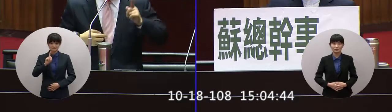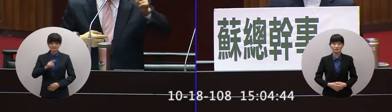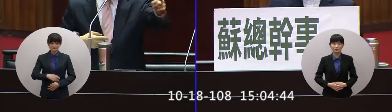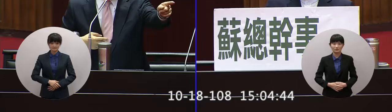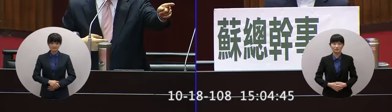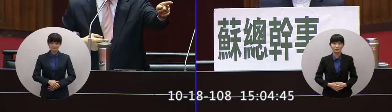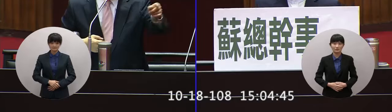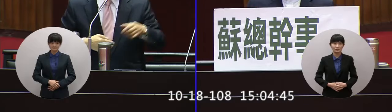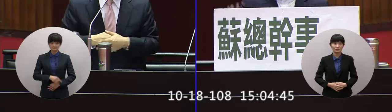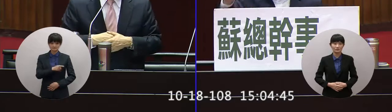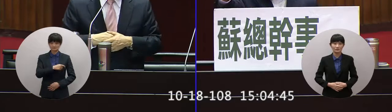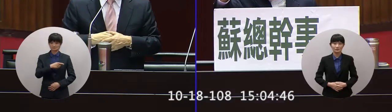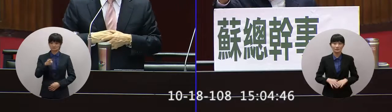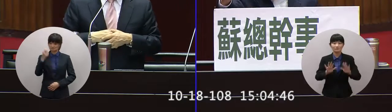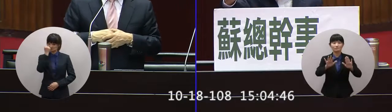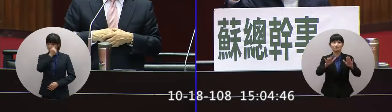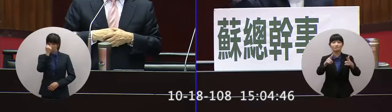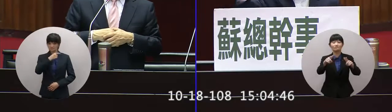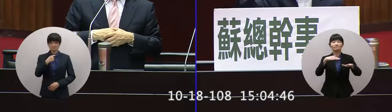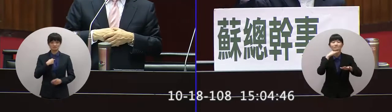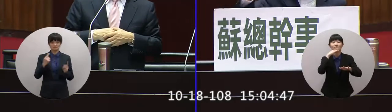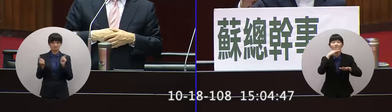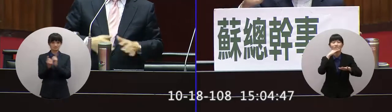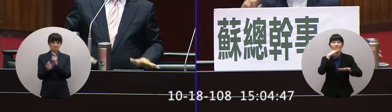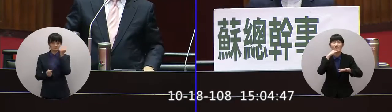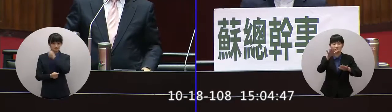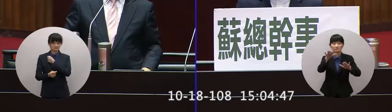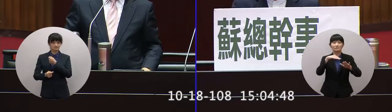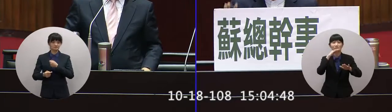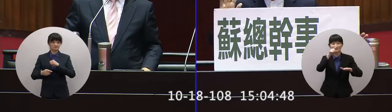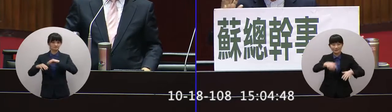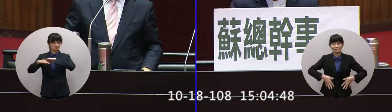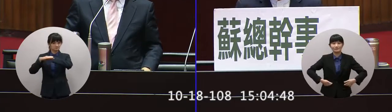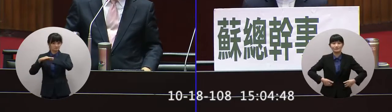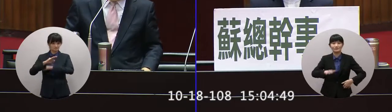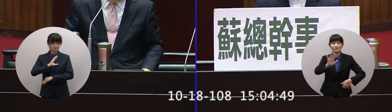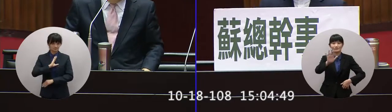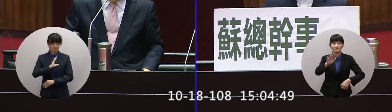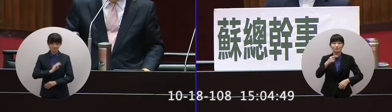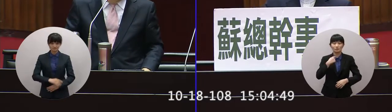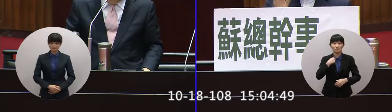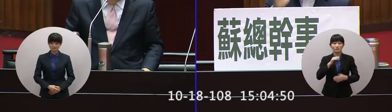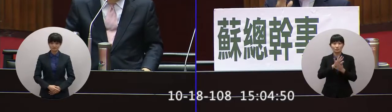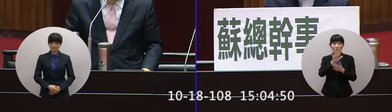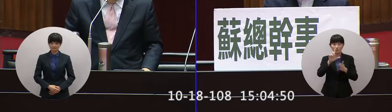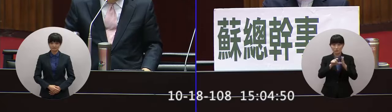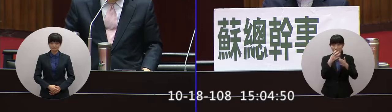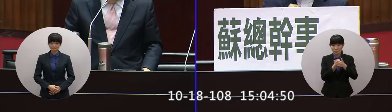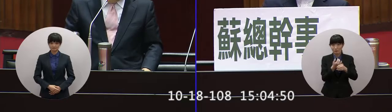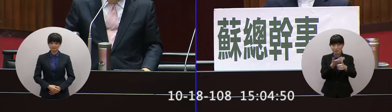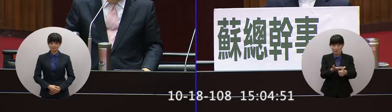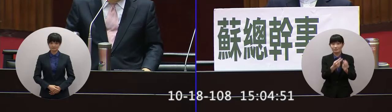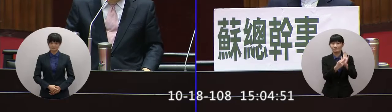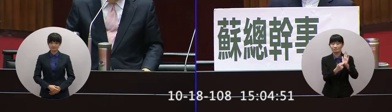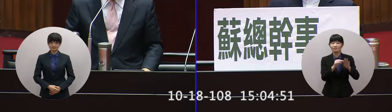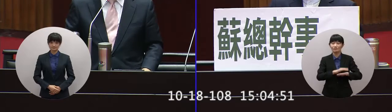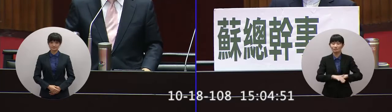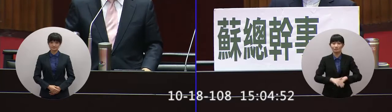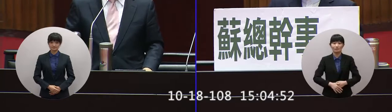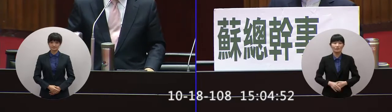必以二生還沒有啦你先不要急我會讓你講你是蘇院長